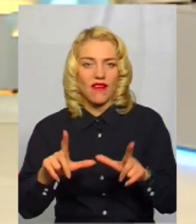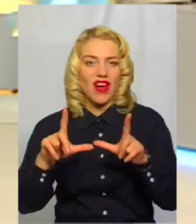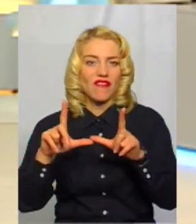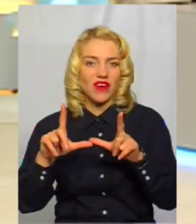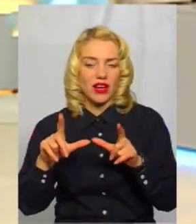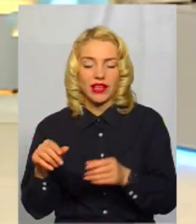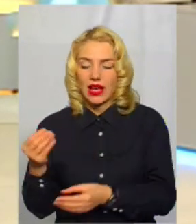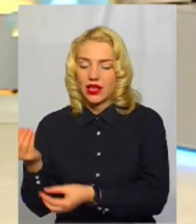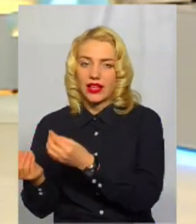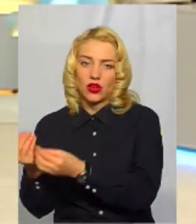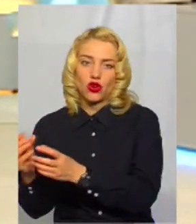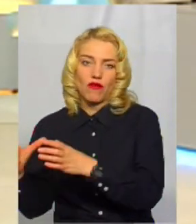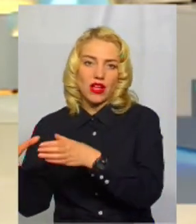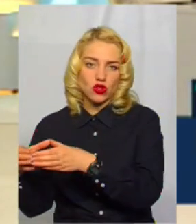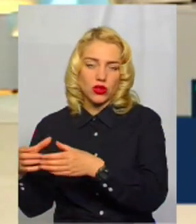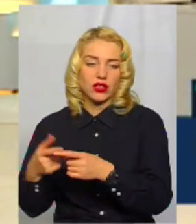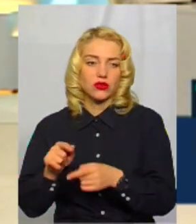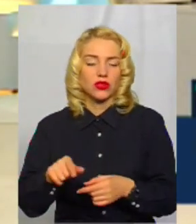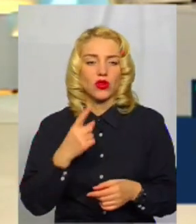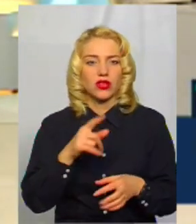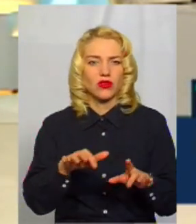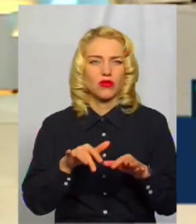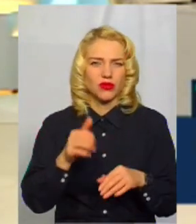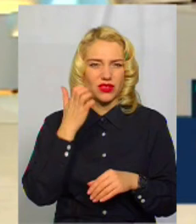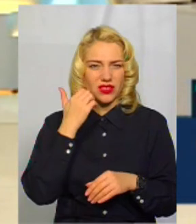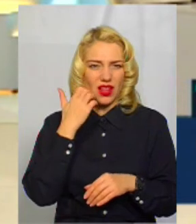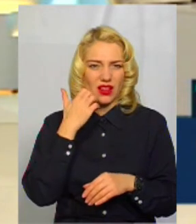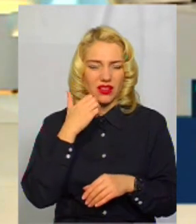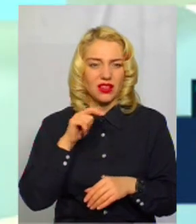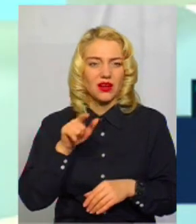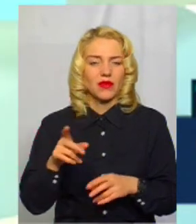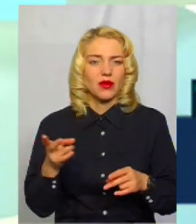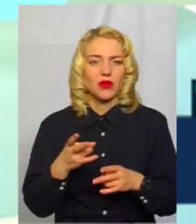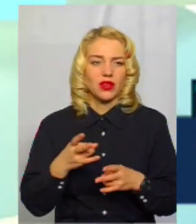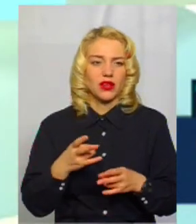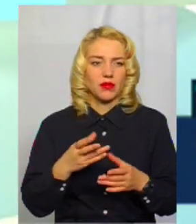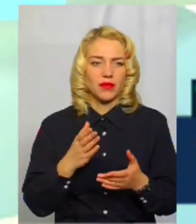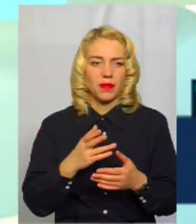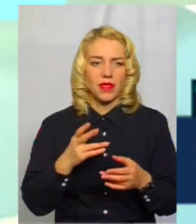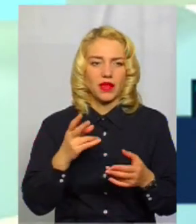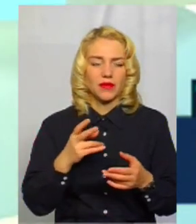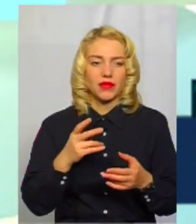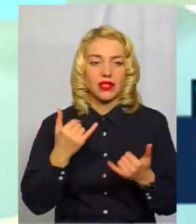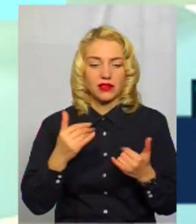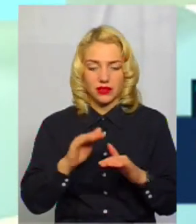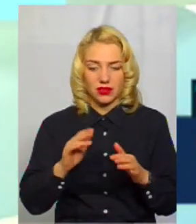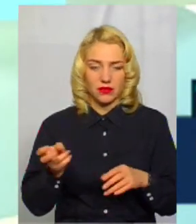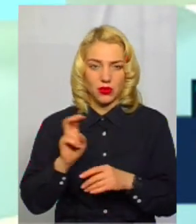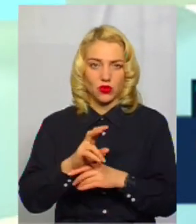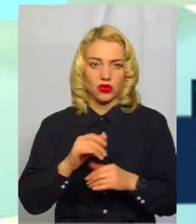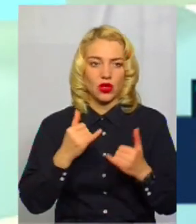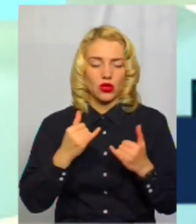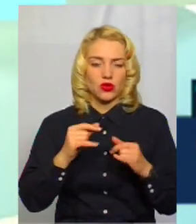і якась ігрова зона. В них один комп'ютер дуже старенький, і потреба дуже велика, діти приходять зараз в сучасні